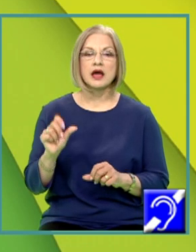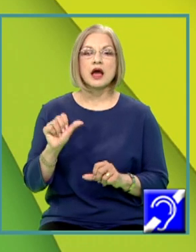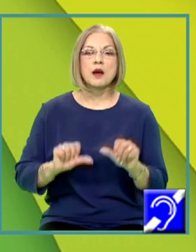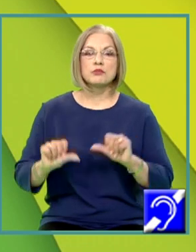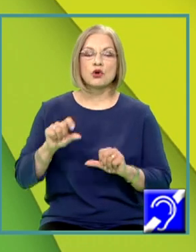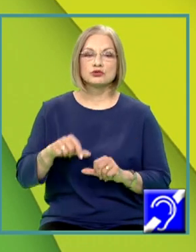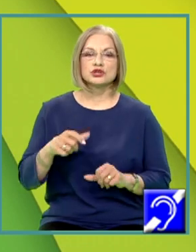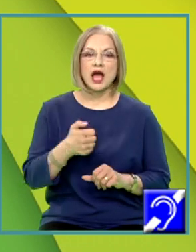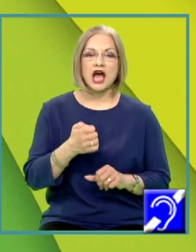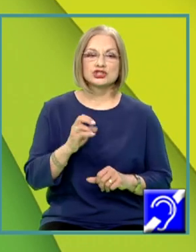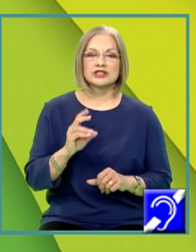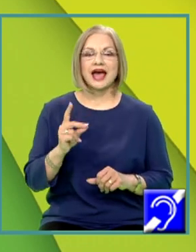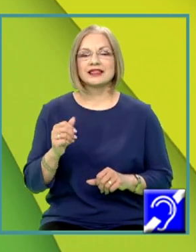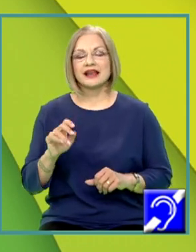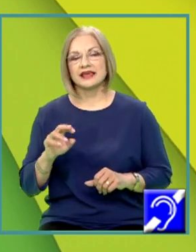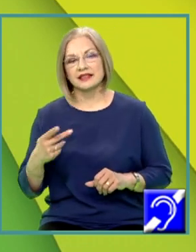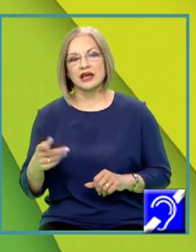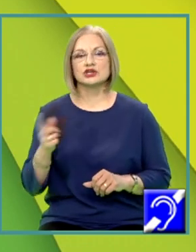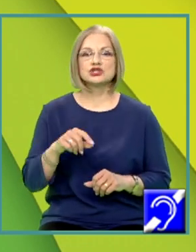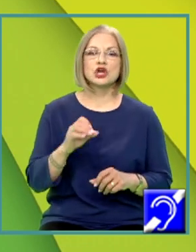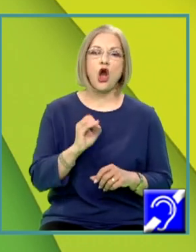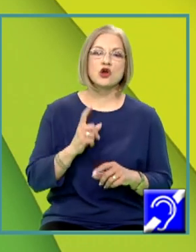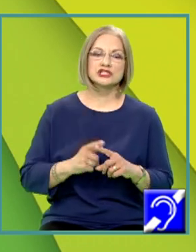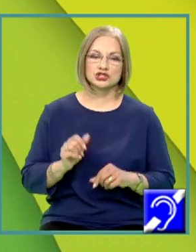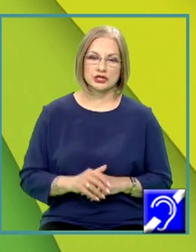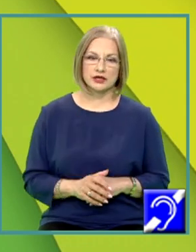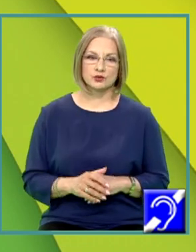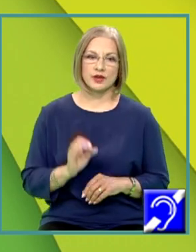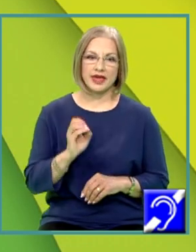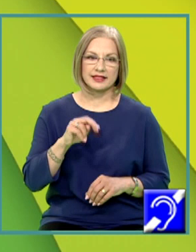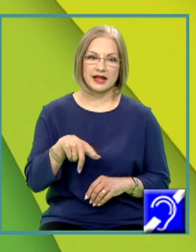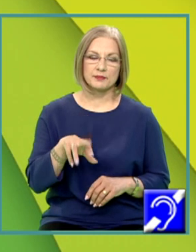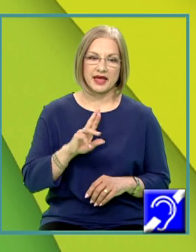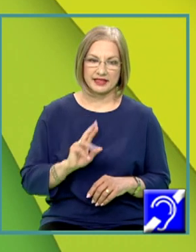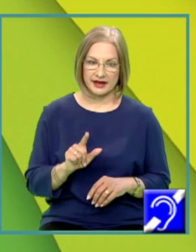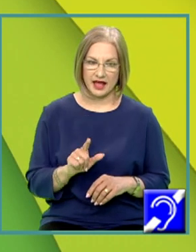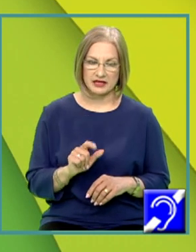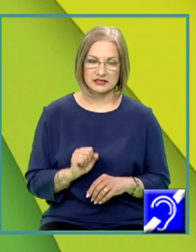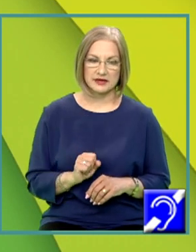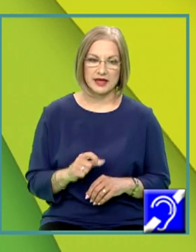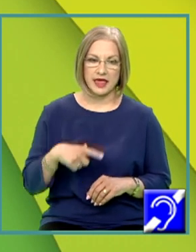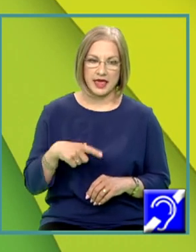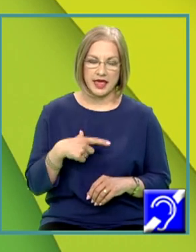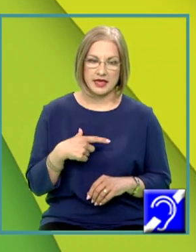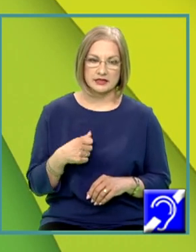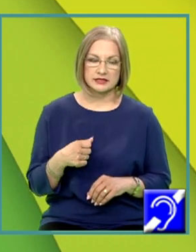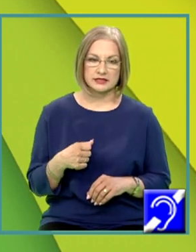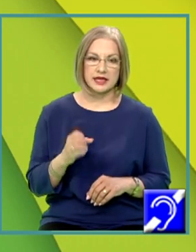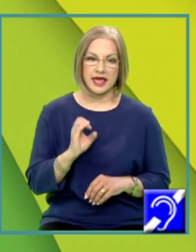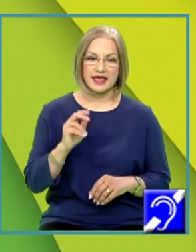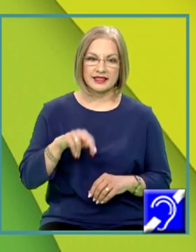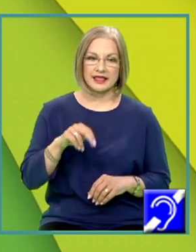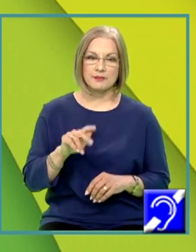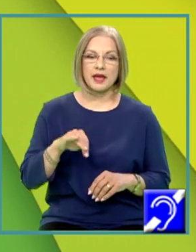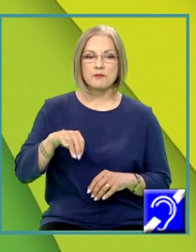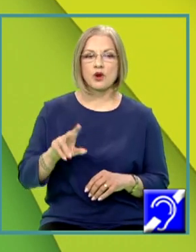acetaldehide și oxigenul, deci entalpia de reacție este entalpia